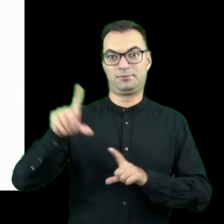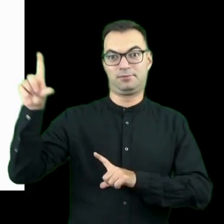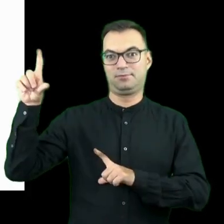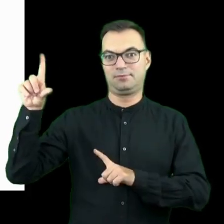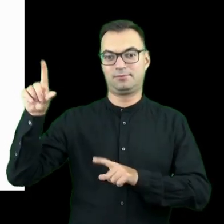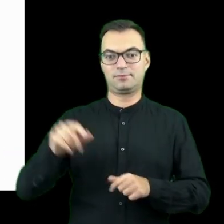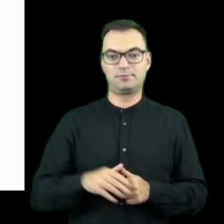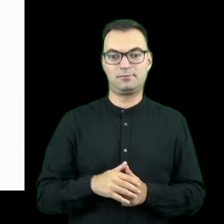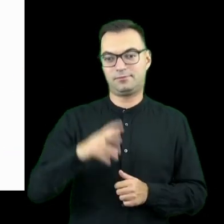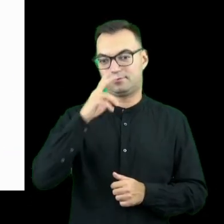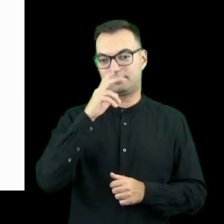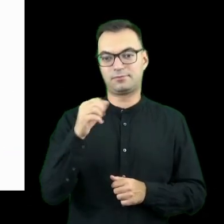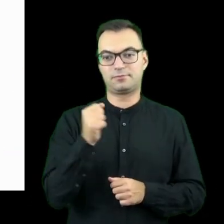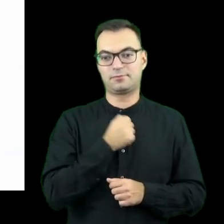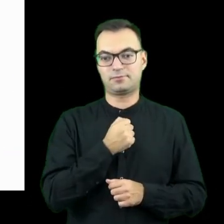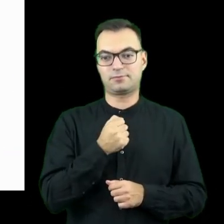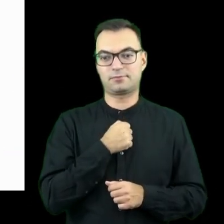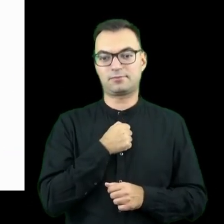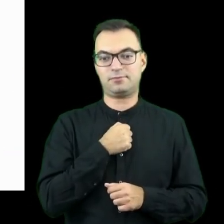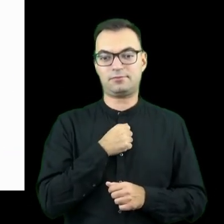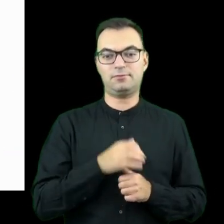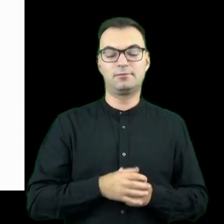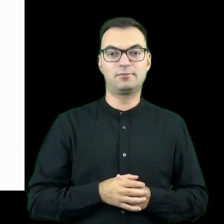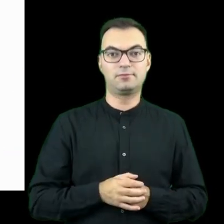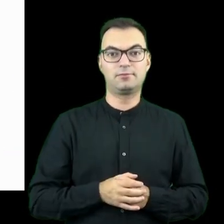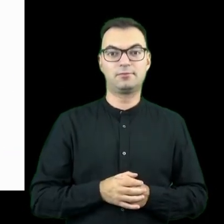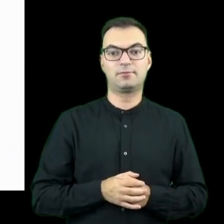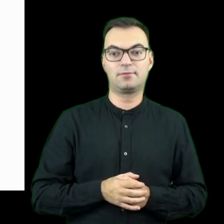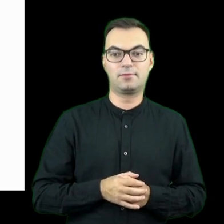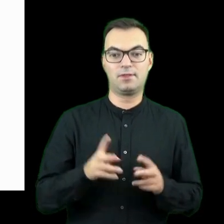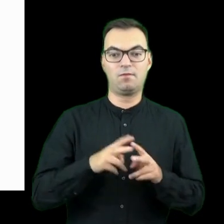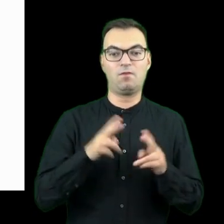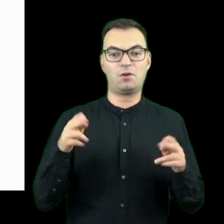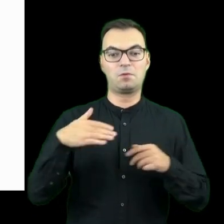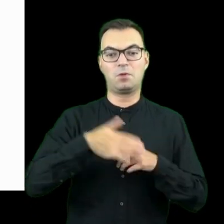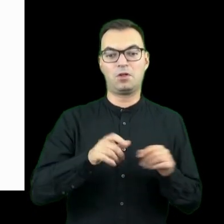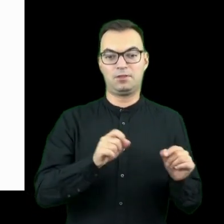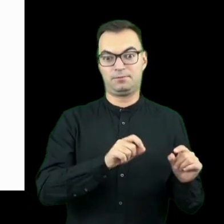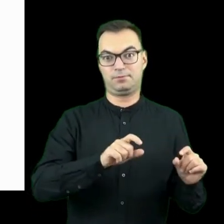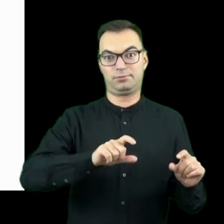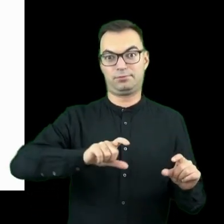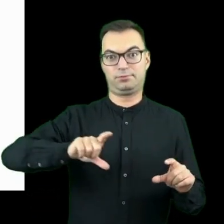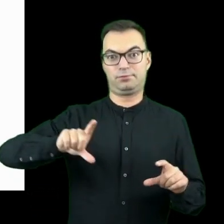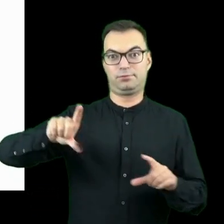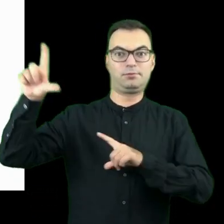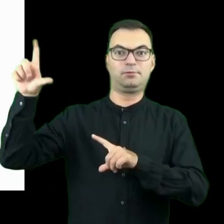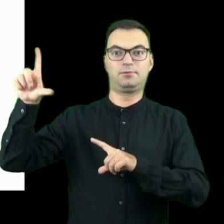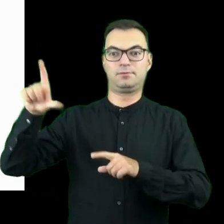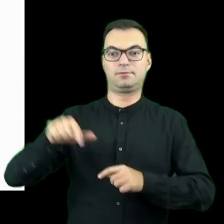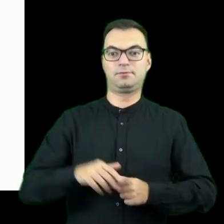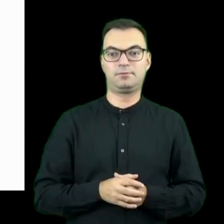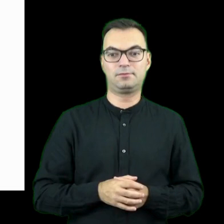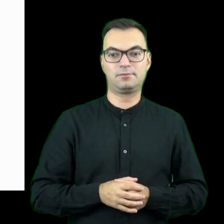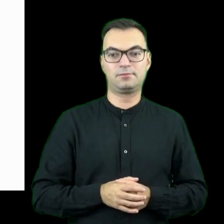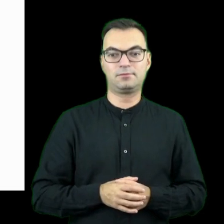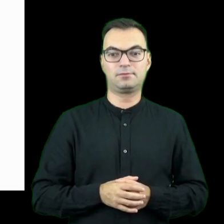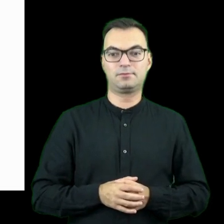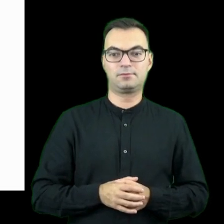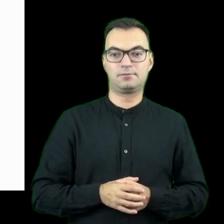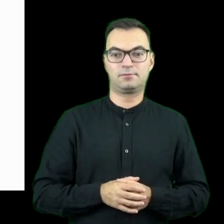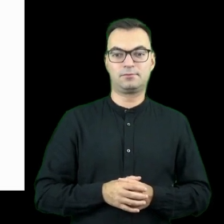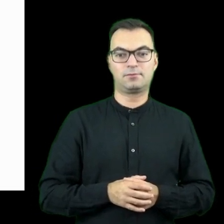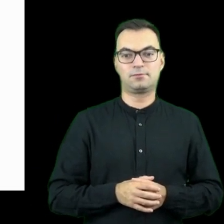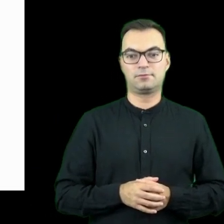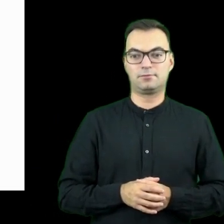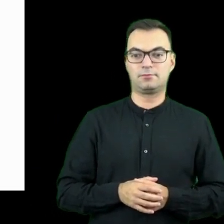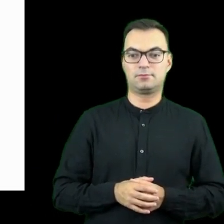dynamiczny, szczególnie dynamizujący się pod koniec tego analizowanego okresu na tym wykresie wzrost.